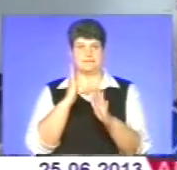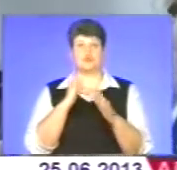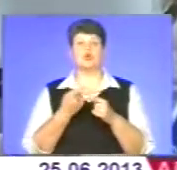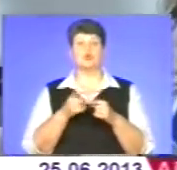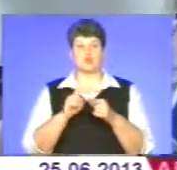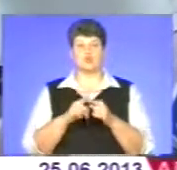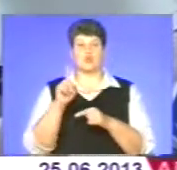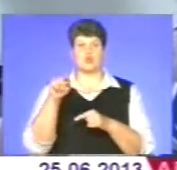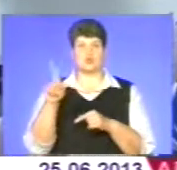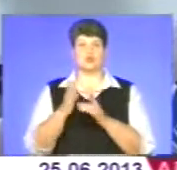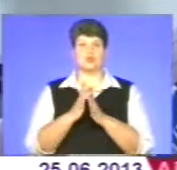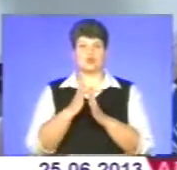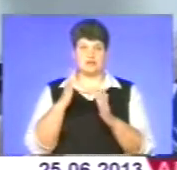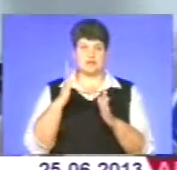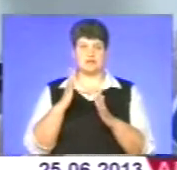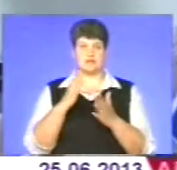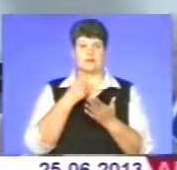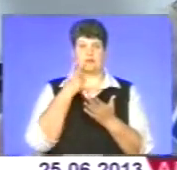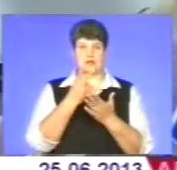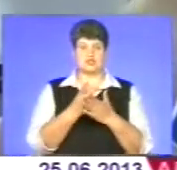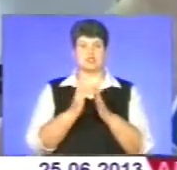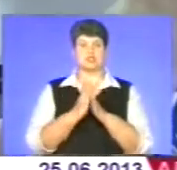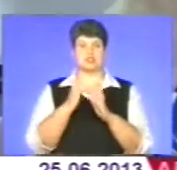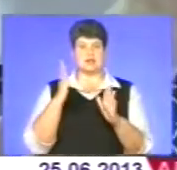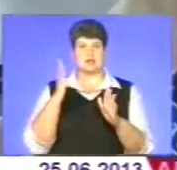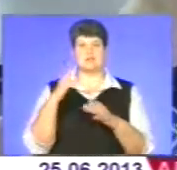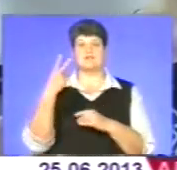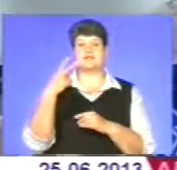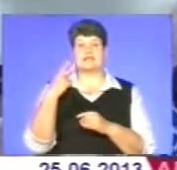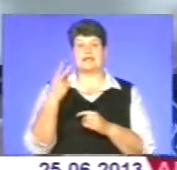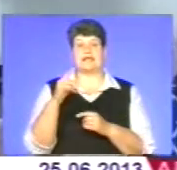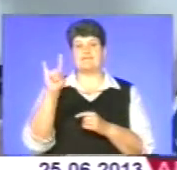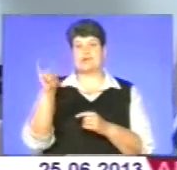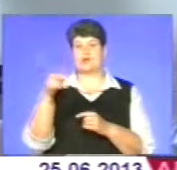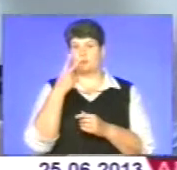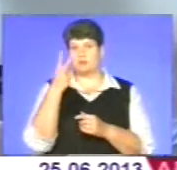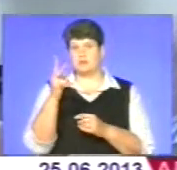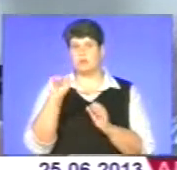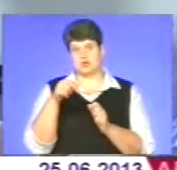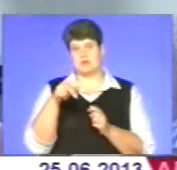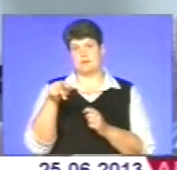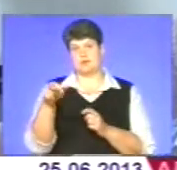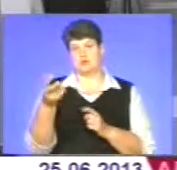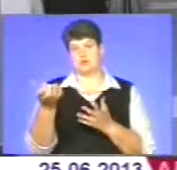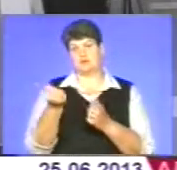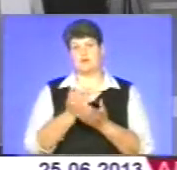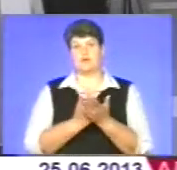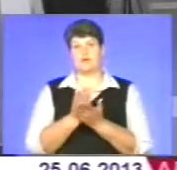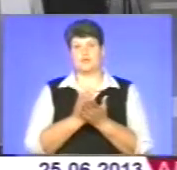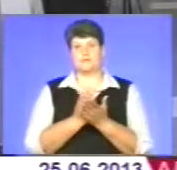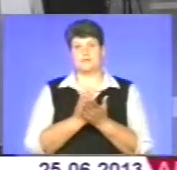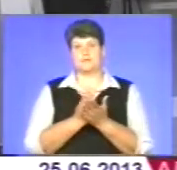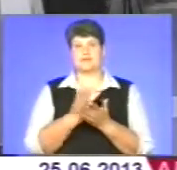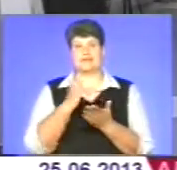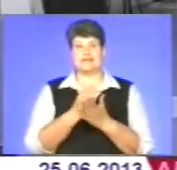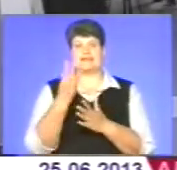цього номеру чергу на табло висвітлюється черга і бачите, в 20-те віконечко можна підходити отримувати послуг. В установі є три